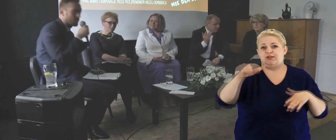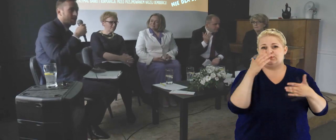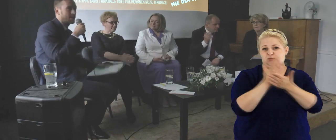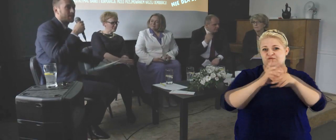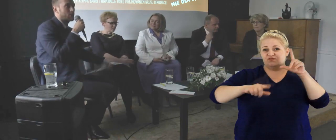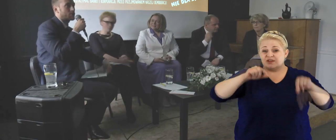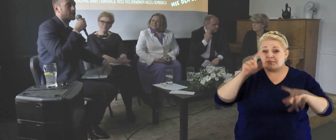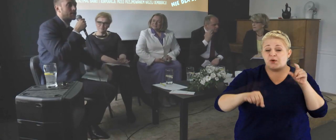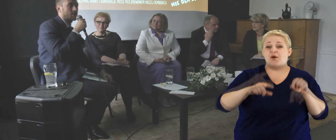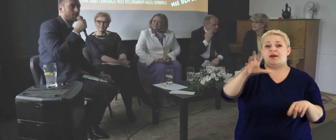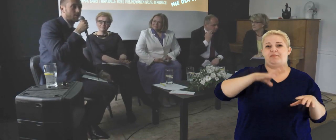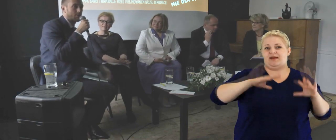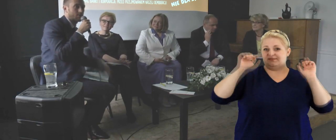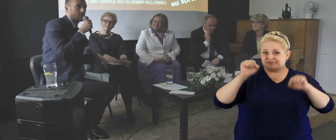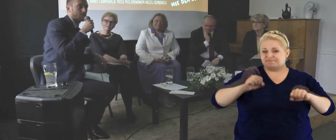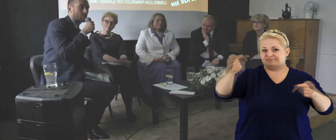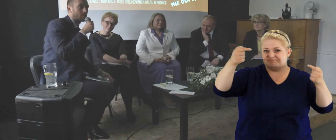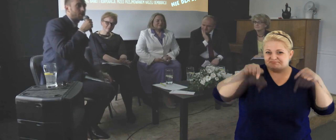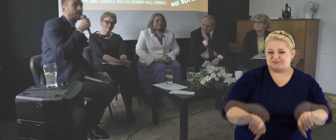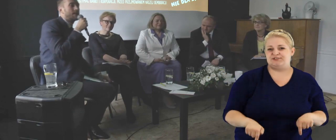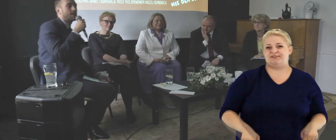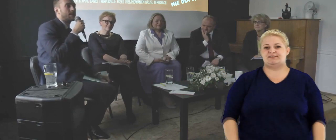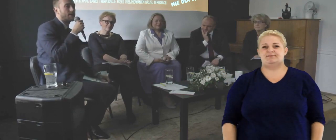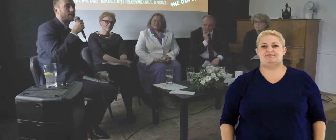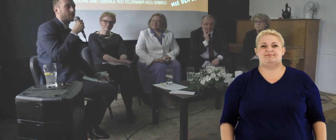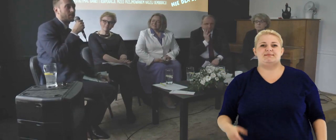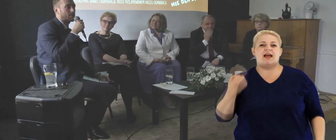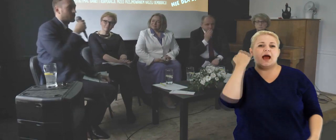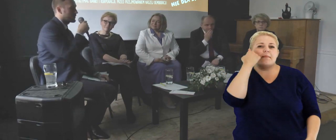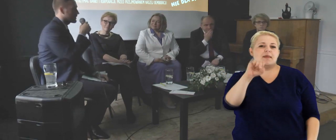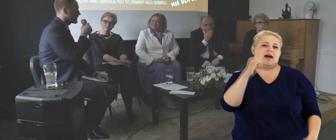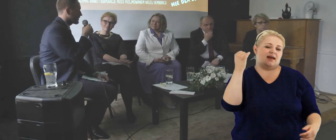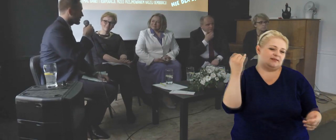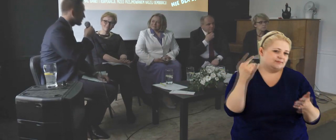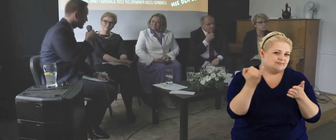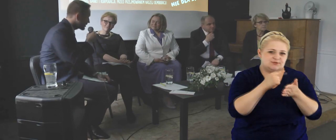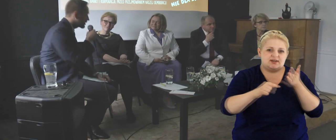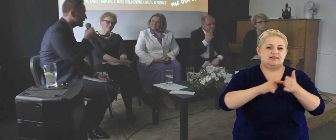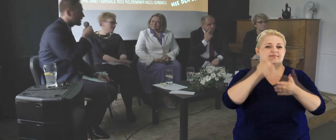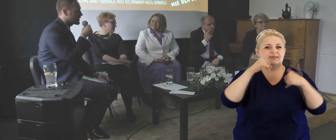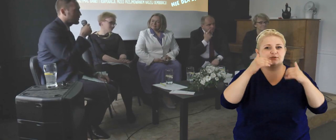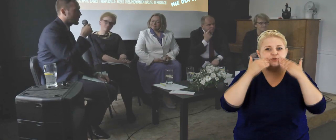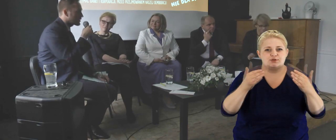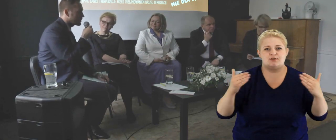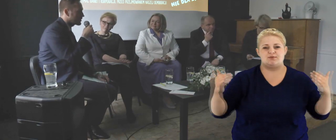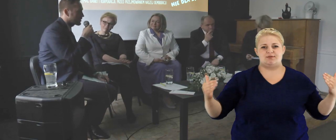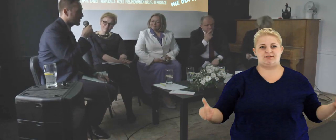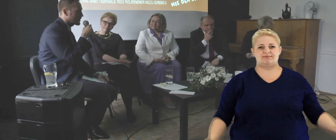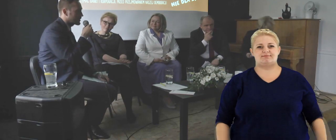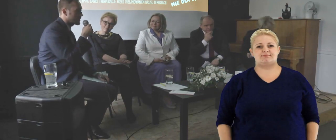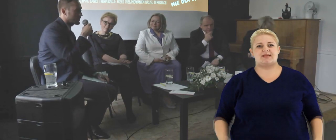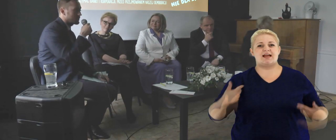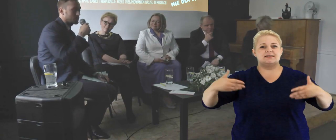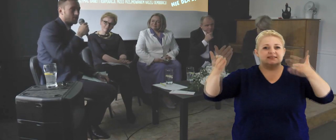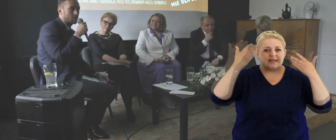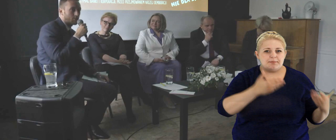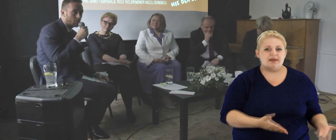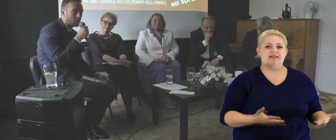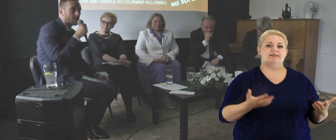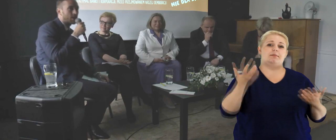że mimo tego, że za tydzień już wybory, Państwo do nas przyszli, bardzo jeszcze raz